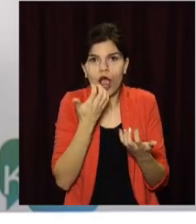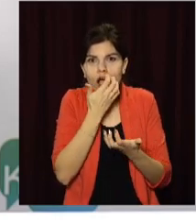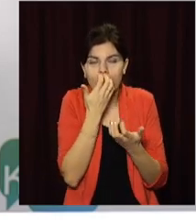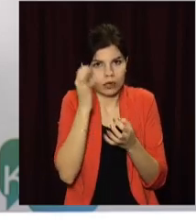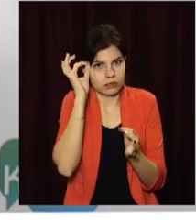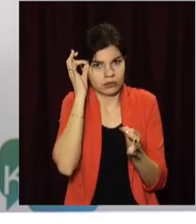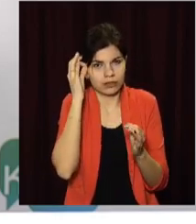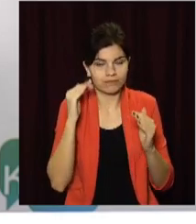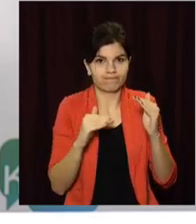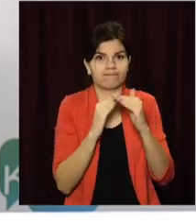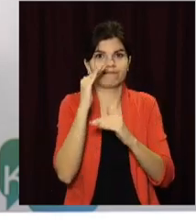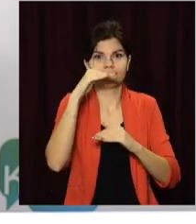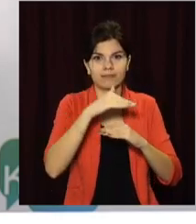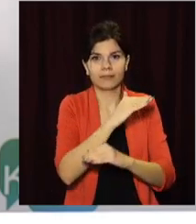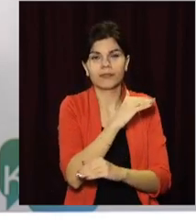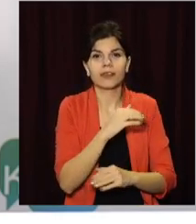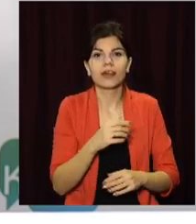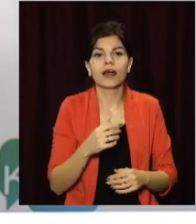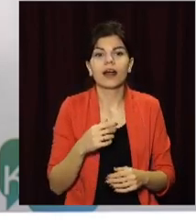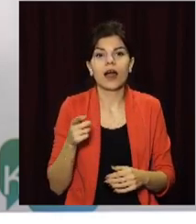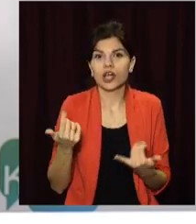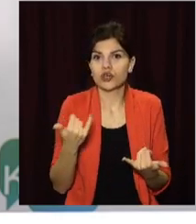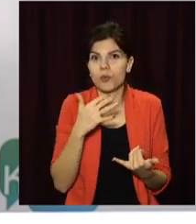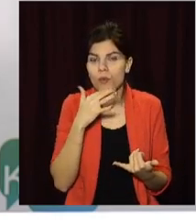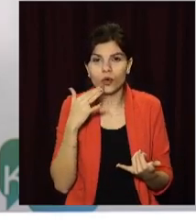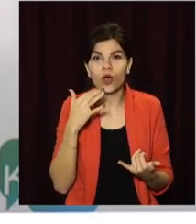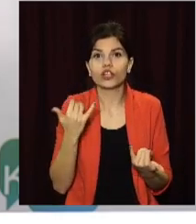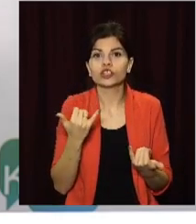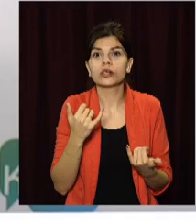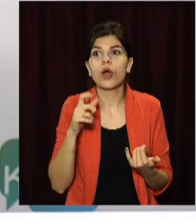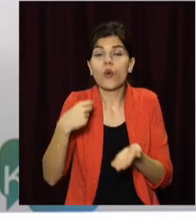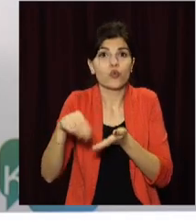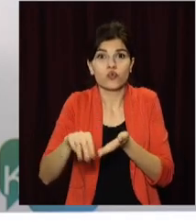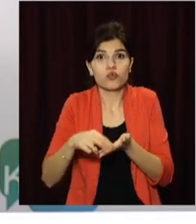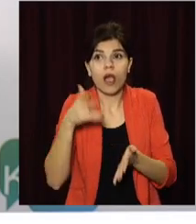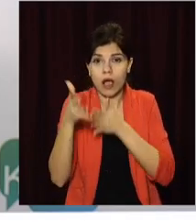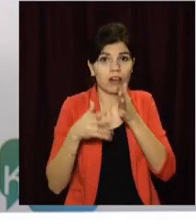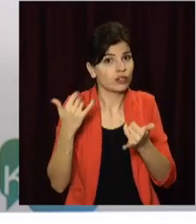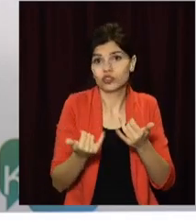Це як с яким-то товаром, якого дуже багато, на нього спросу немає, його ніхто не покупає.